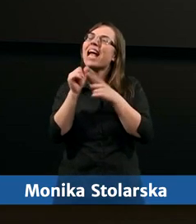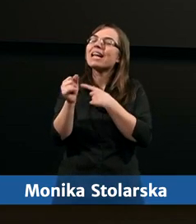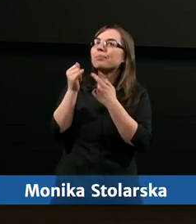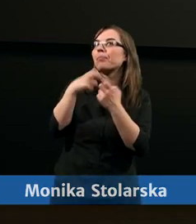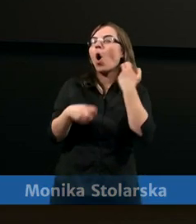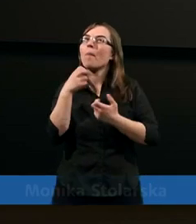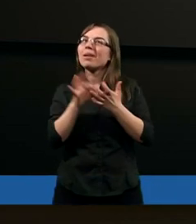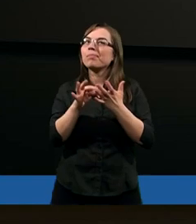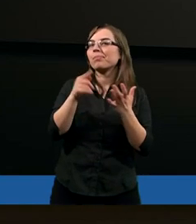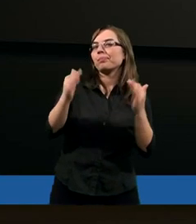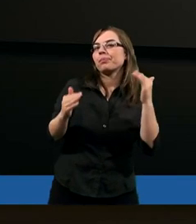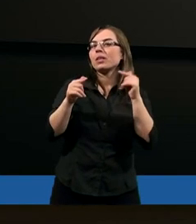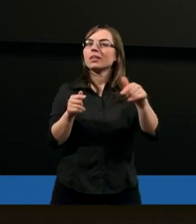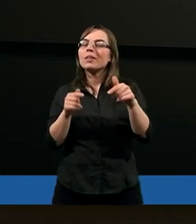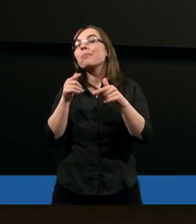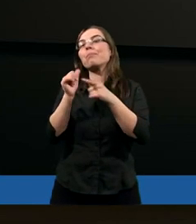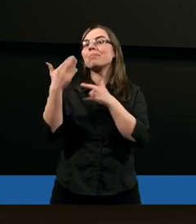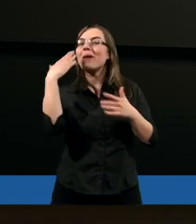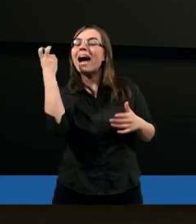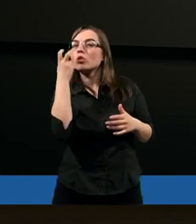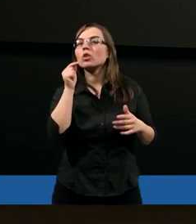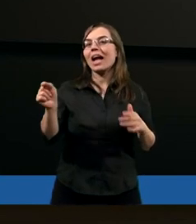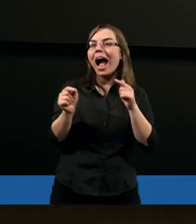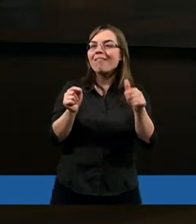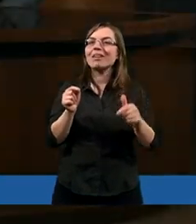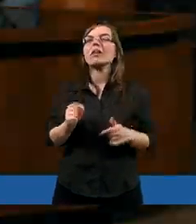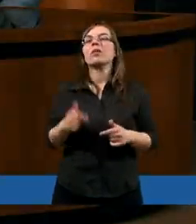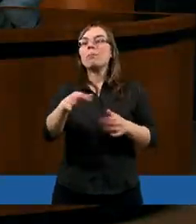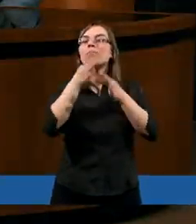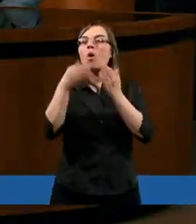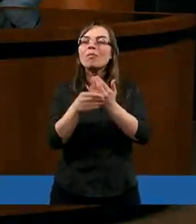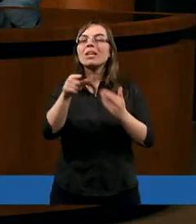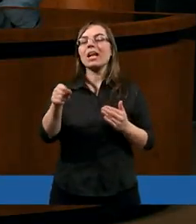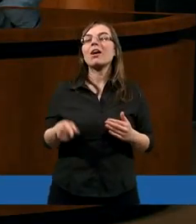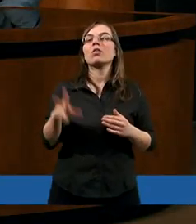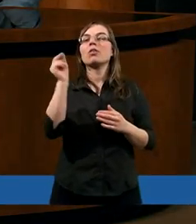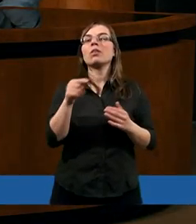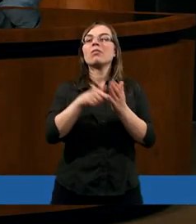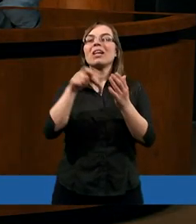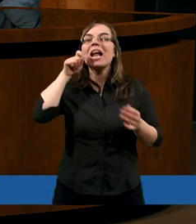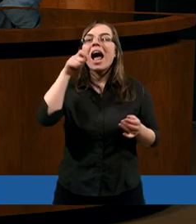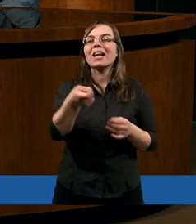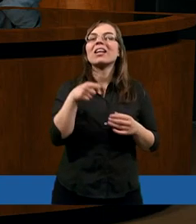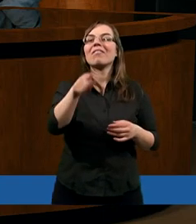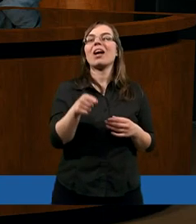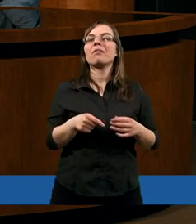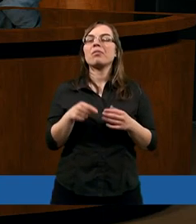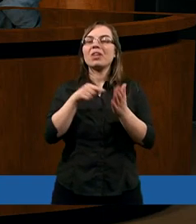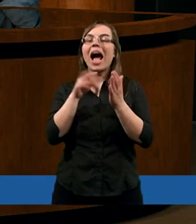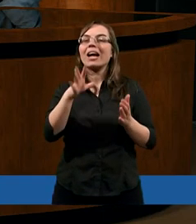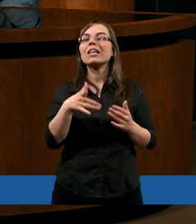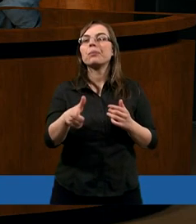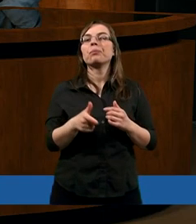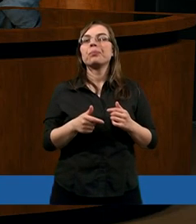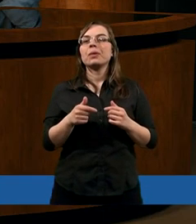problemem. Ale tu jest bardzo ciekawe, bo to jest, Piotr też zawiesił to, bo w Brajlu to tu ma przecinek dał taki,